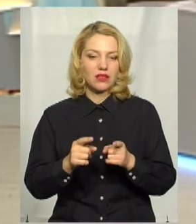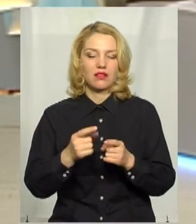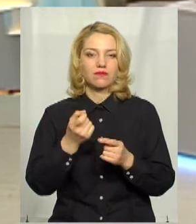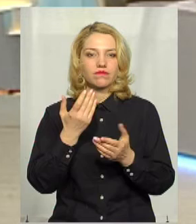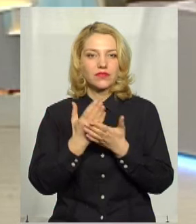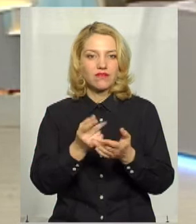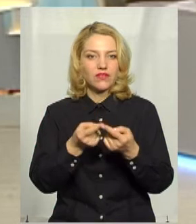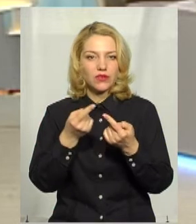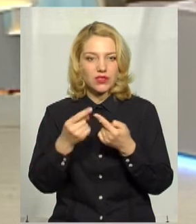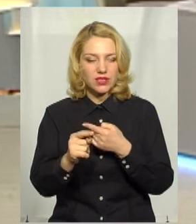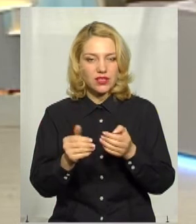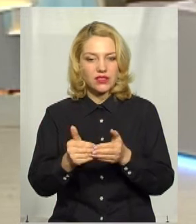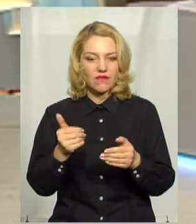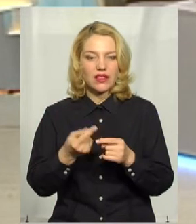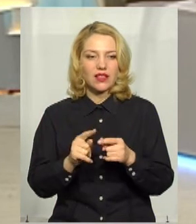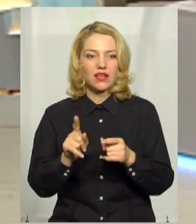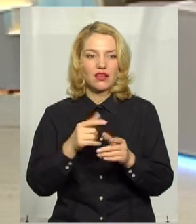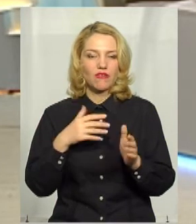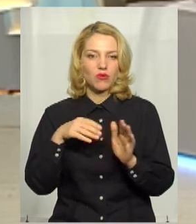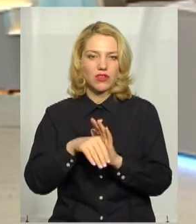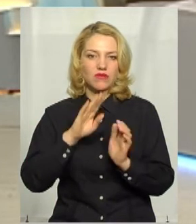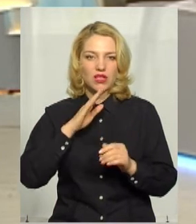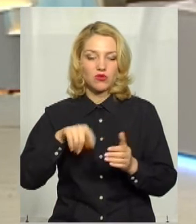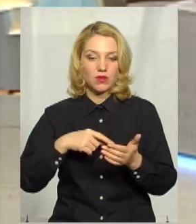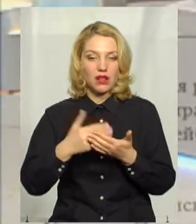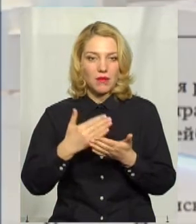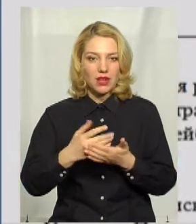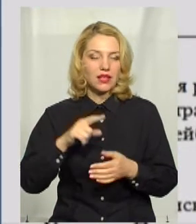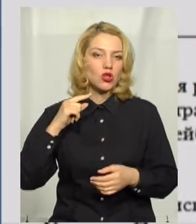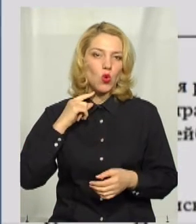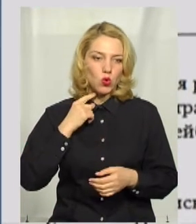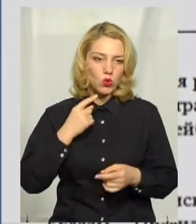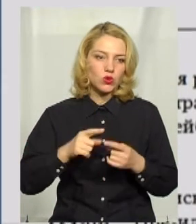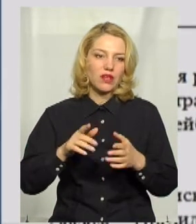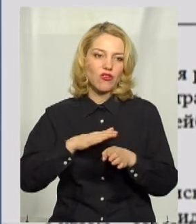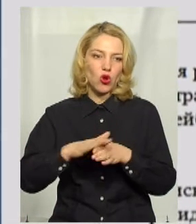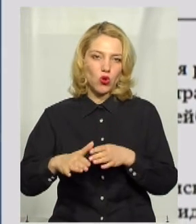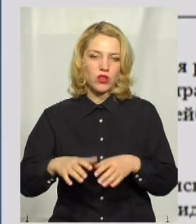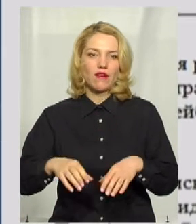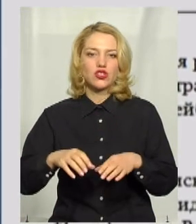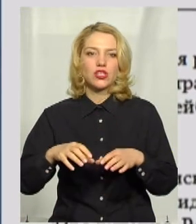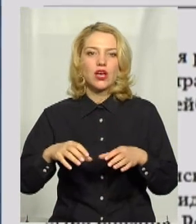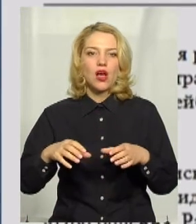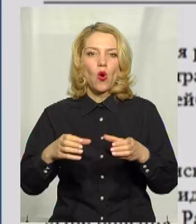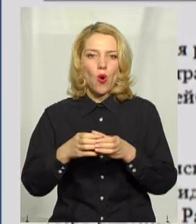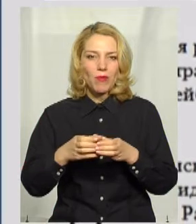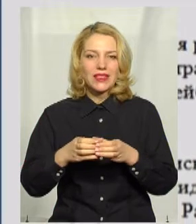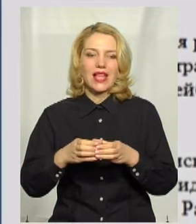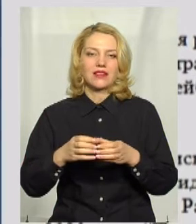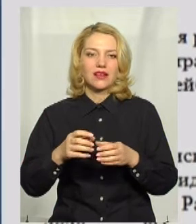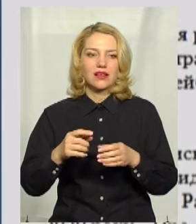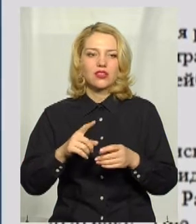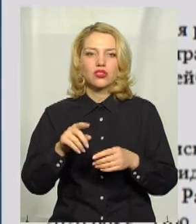відрізняються від тих, які запроваджені в нашому місті. До прикладу, у Луцьку сьогодні виконавчий комітет міської ради прийняв рішення щодо